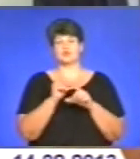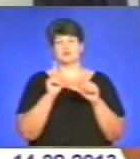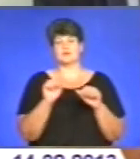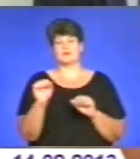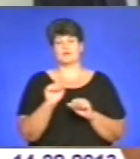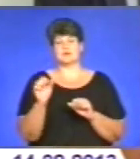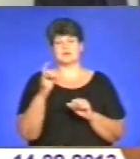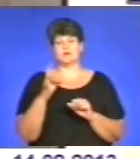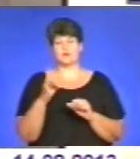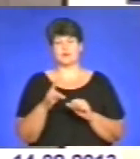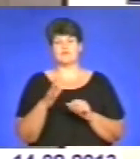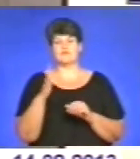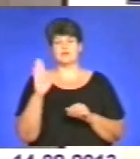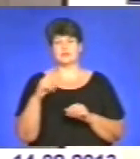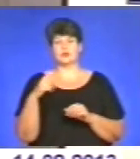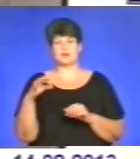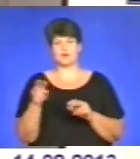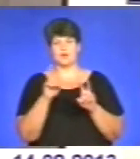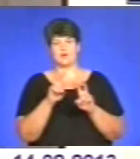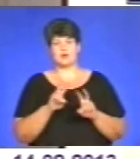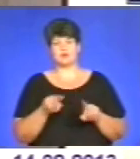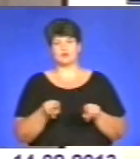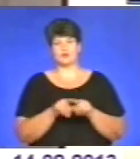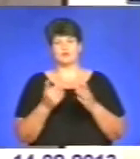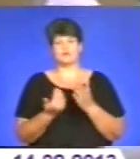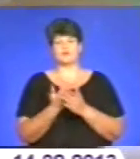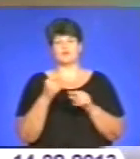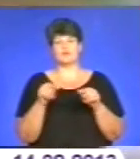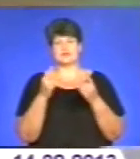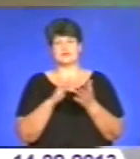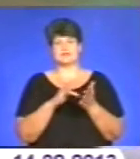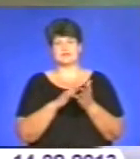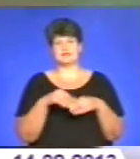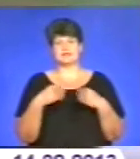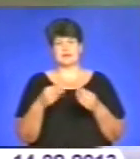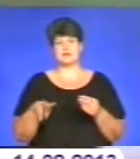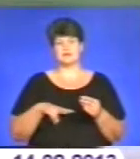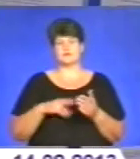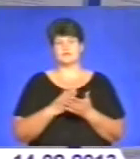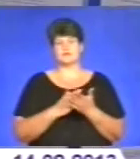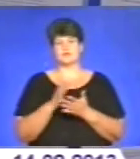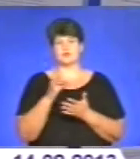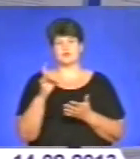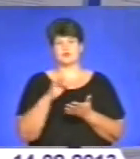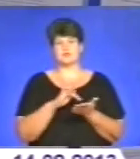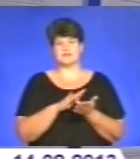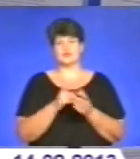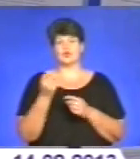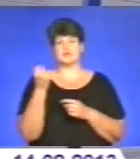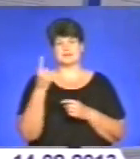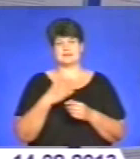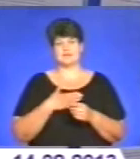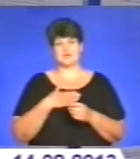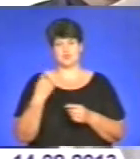Теребовлянський район Валентин Хоптяно глянув також новостворений центр надання адміністративних послуг у райцентрі. Він 11-й в нашій